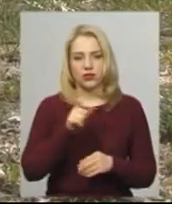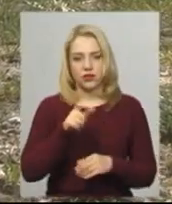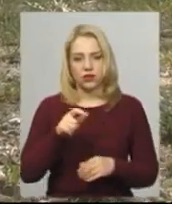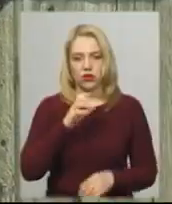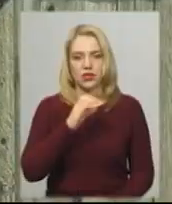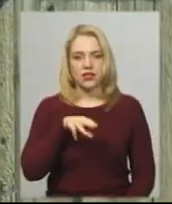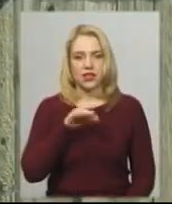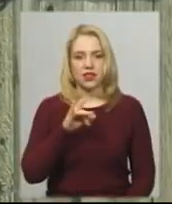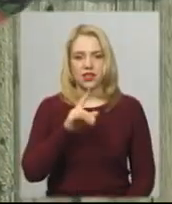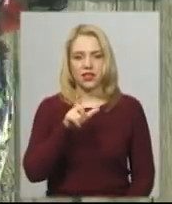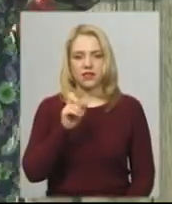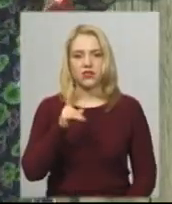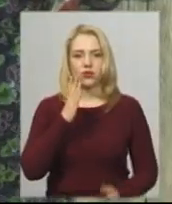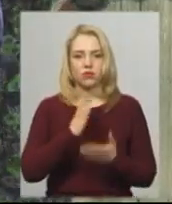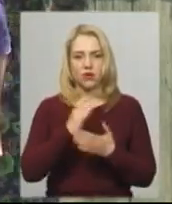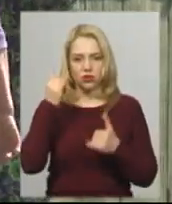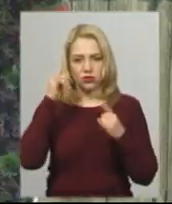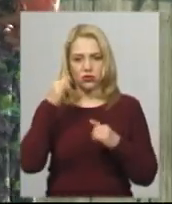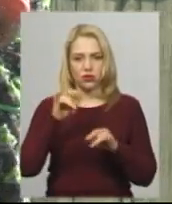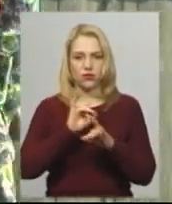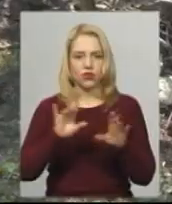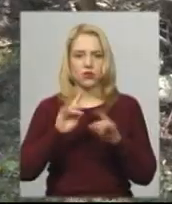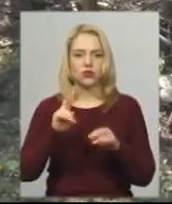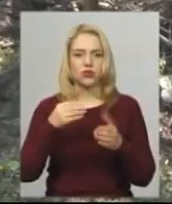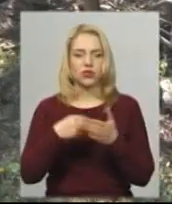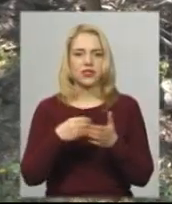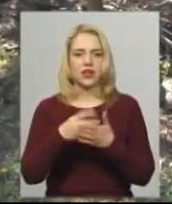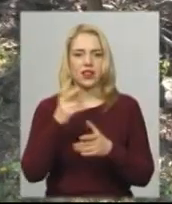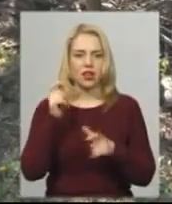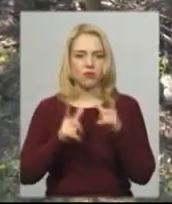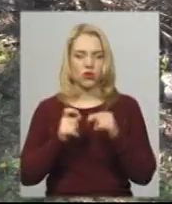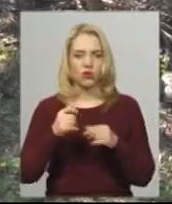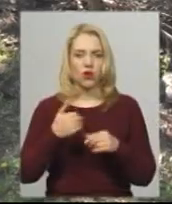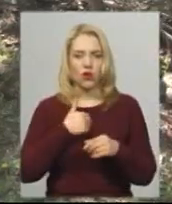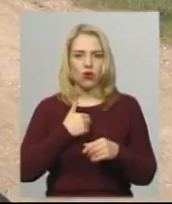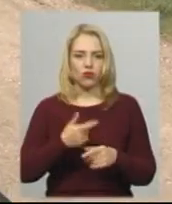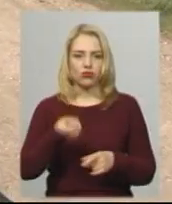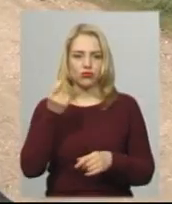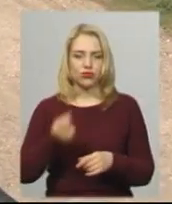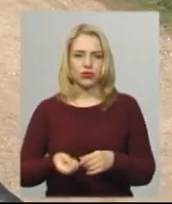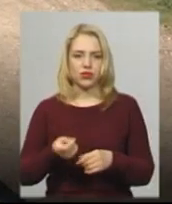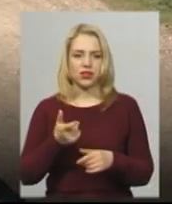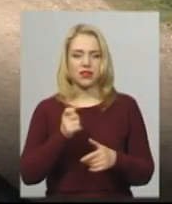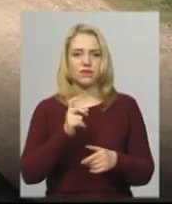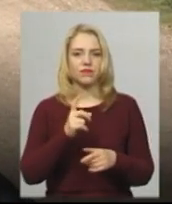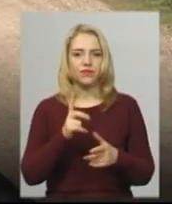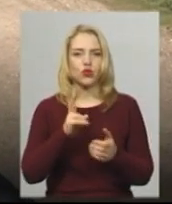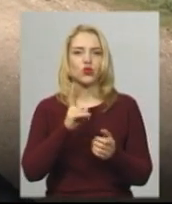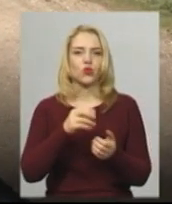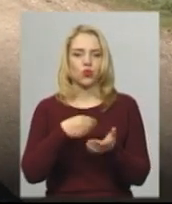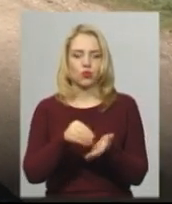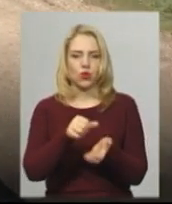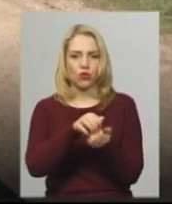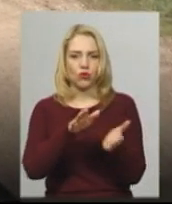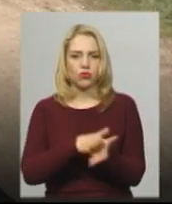корів, зібралися серед місті села та розповідають, почули, що ціну на молоко за готівельники хочуть знизити до 4 гривень. Таке відчуття, що той, хто нам